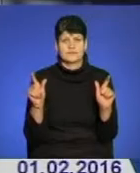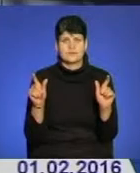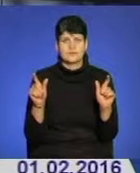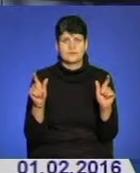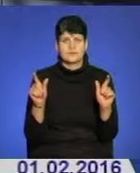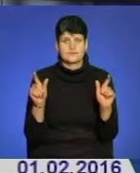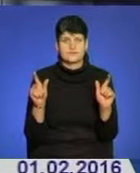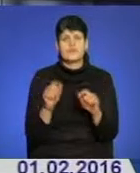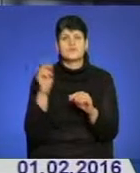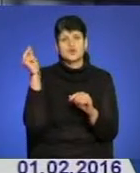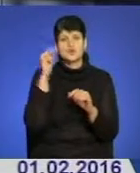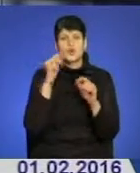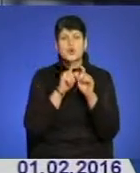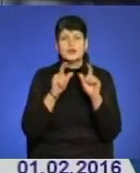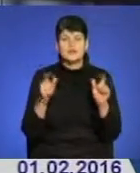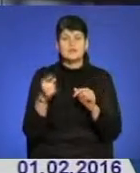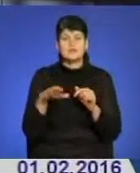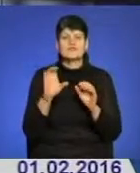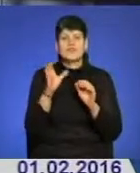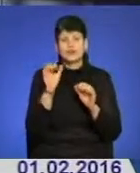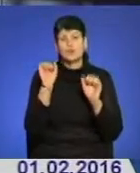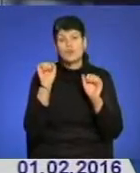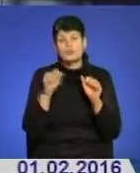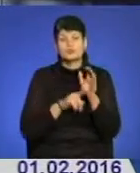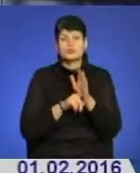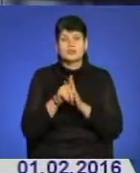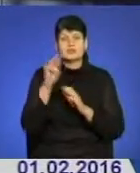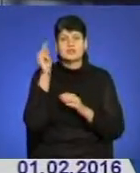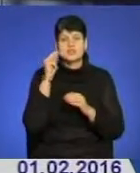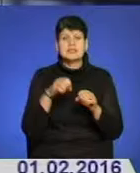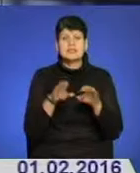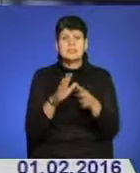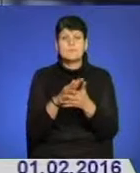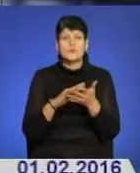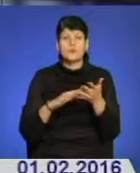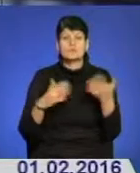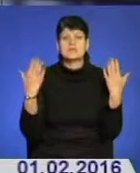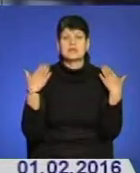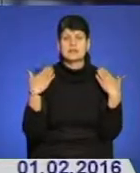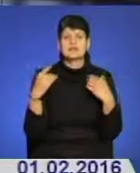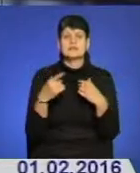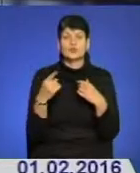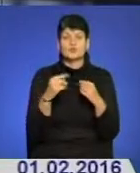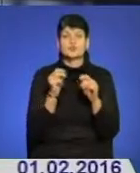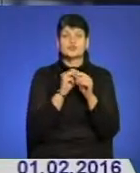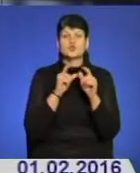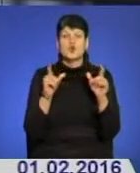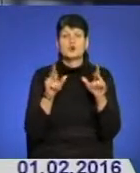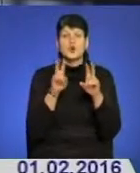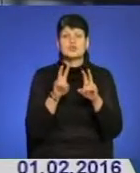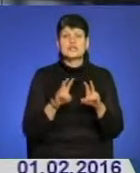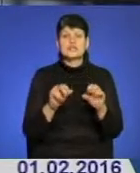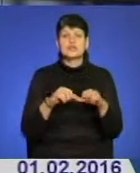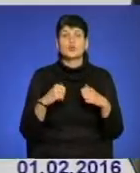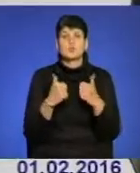Школярі Тернопільщини вже в середу можуть вийти на навчання. Рішення щодо продовження канікул у тернопільських школах розглядатиметься